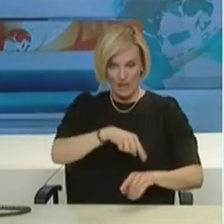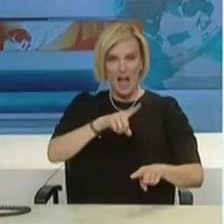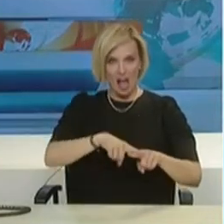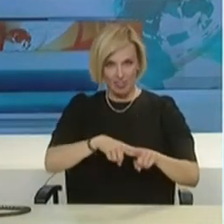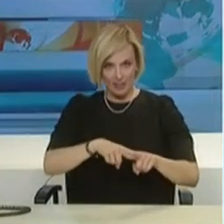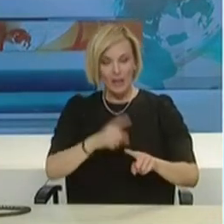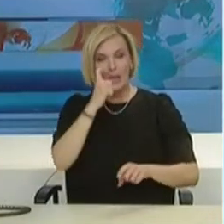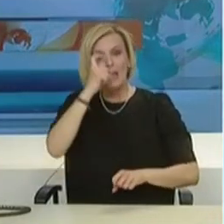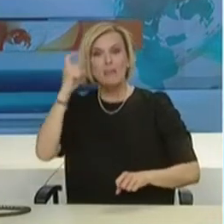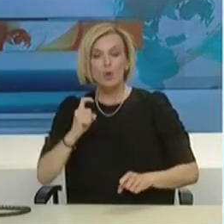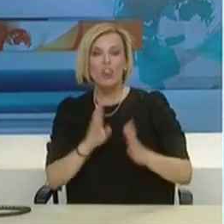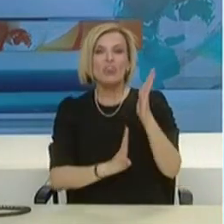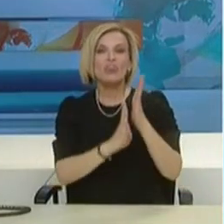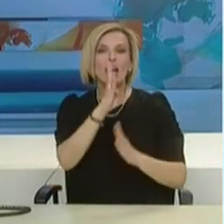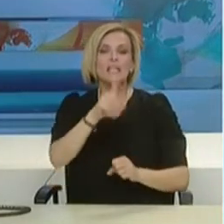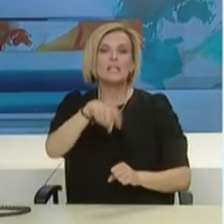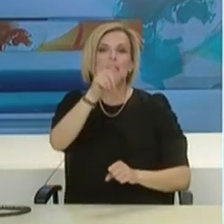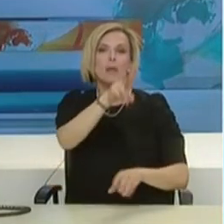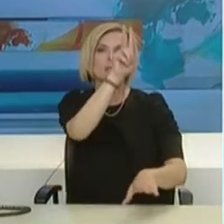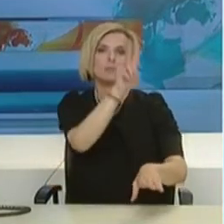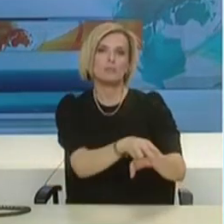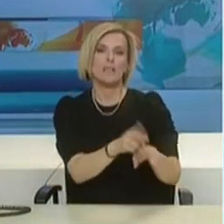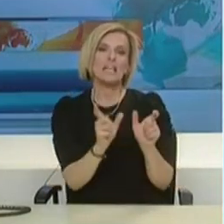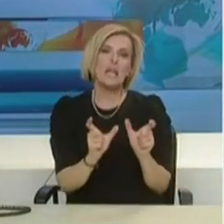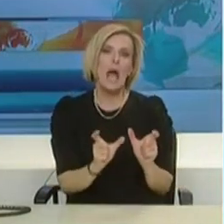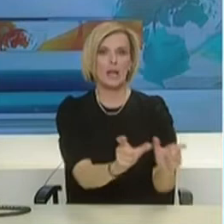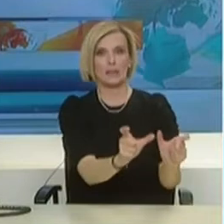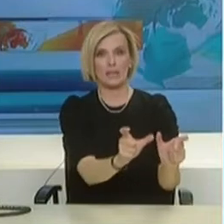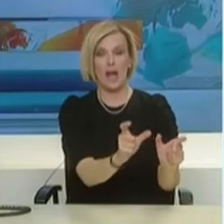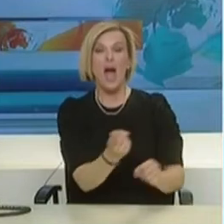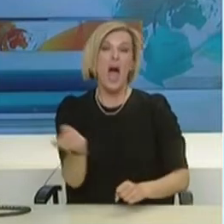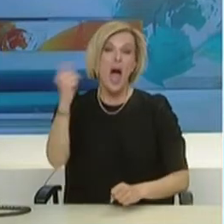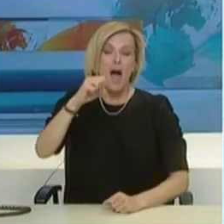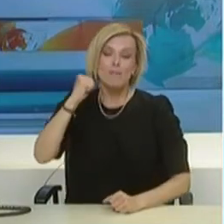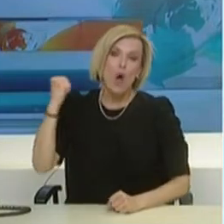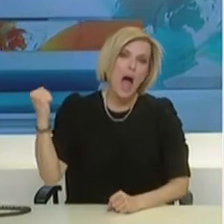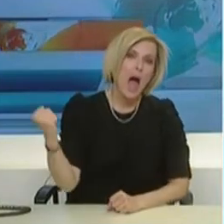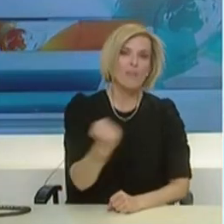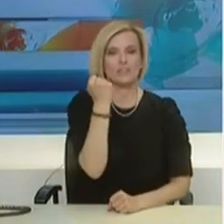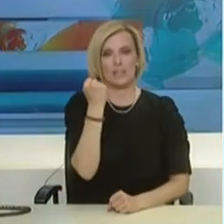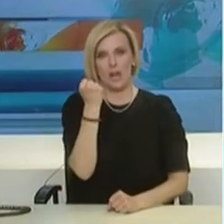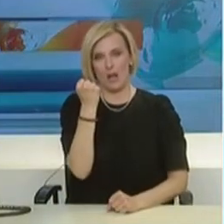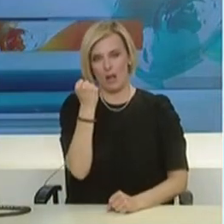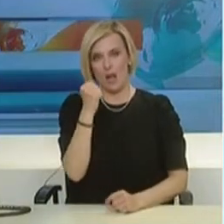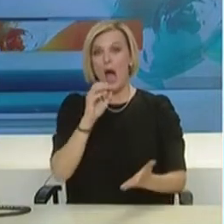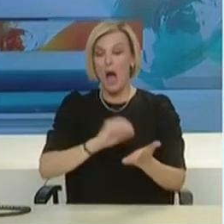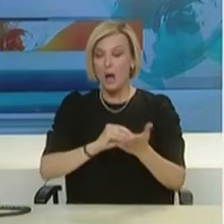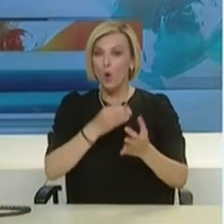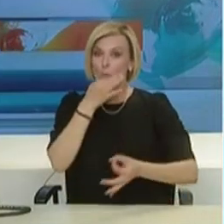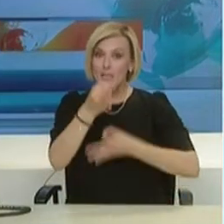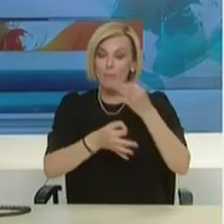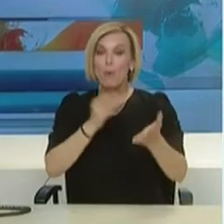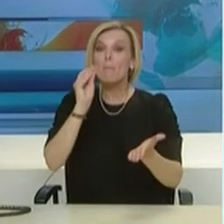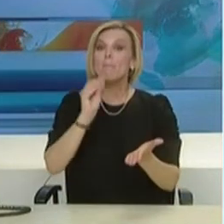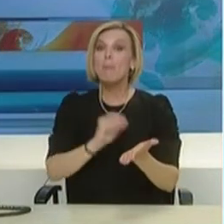τόπο προορισμό τους και από αύριο η επιτήρηση του μέτρου θα είναι αυστηρή σε όλη τη χώρα. Επίσης θέλω να επαναλάβω για